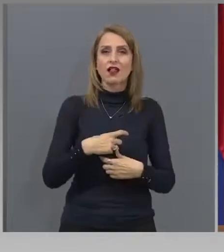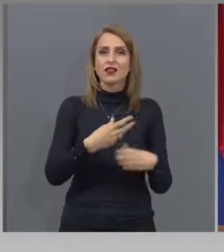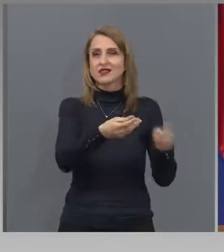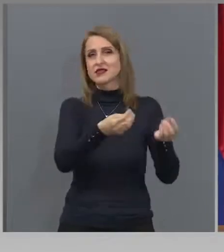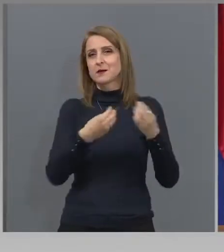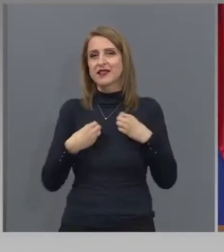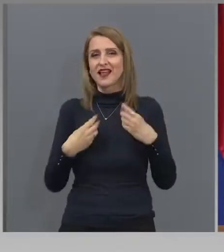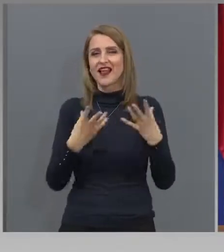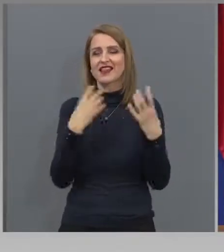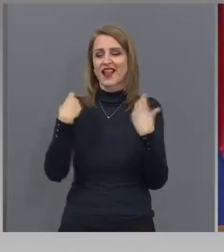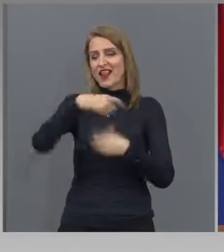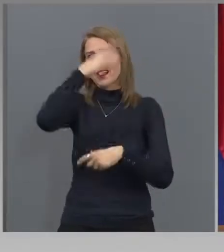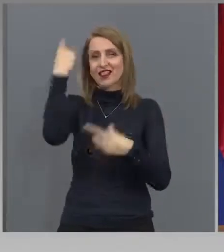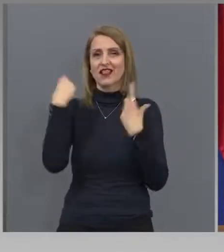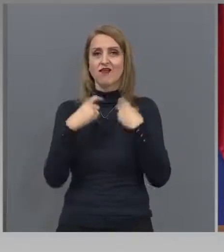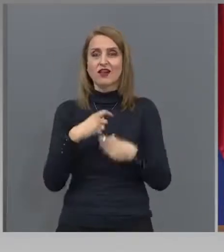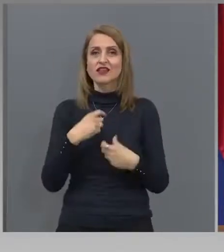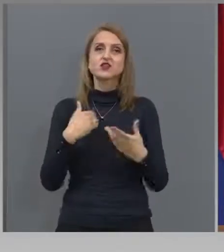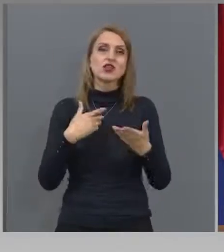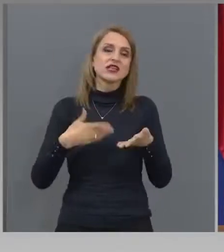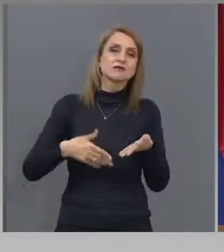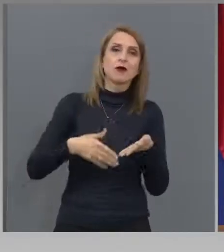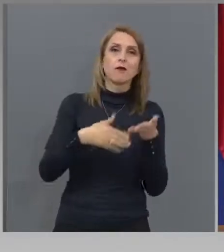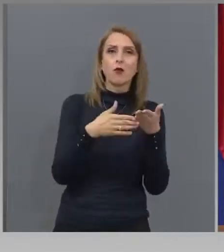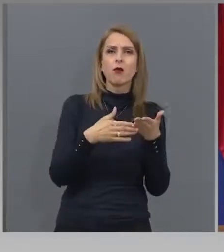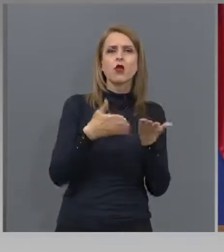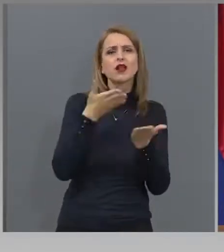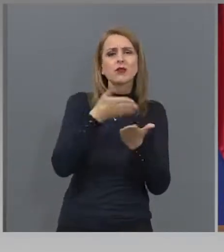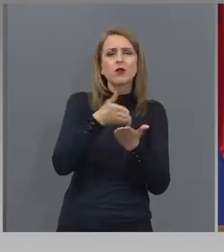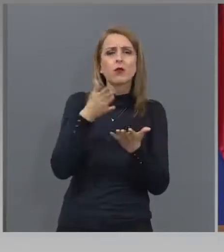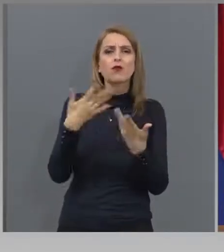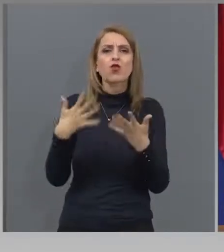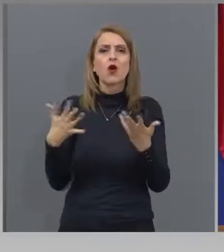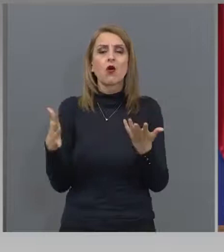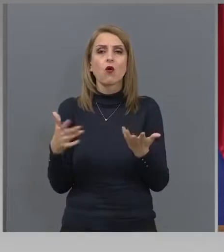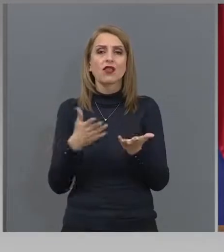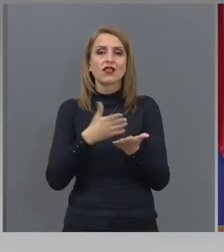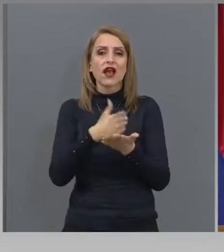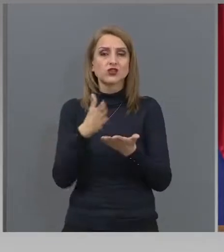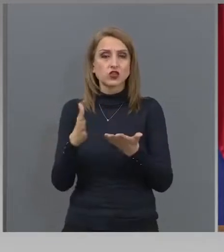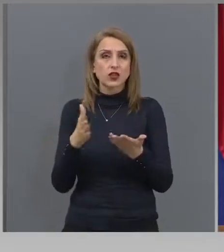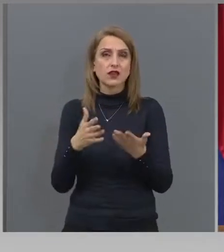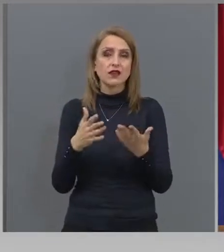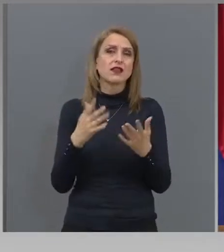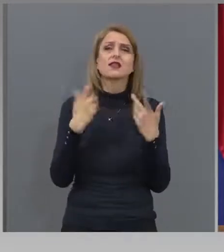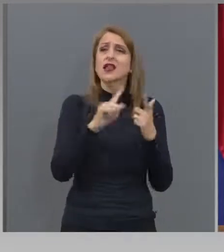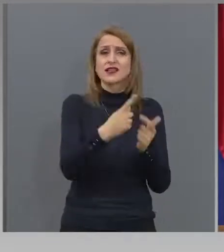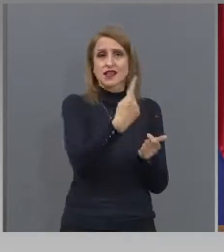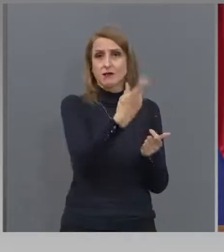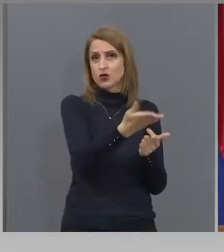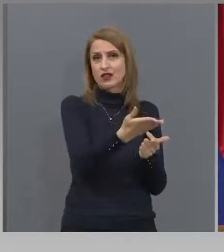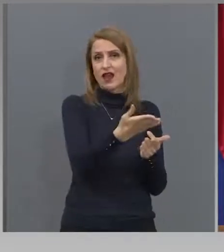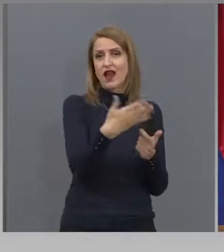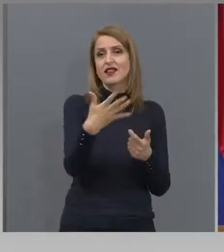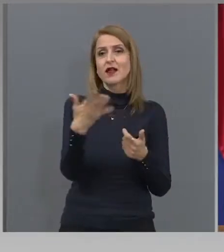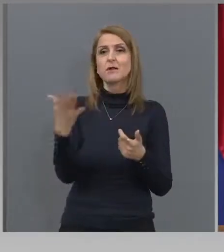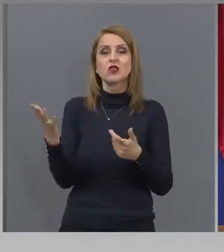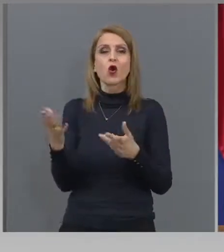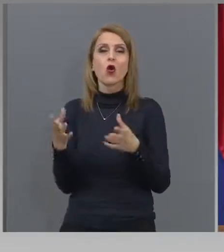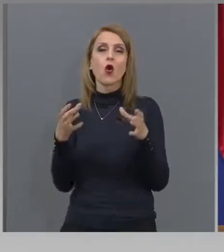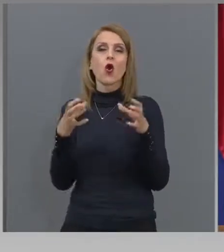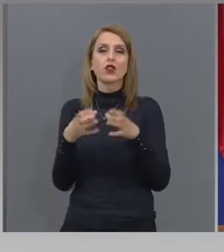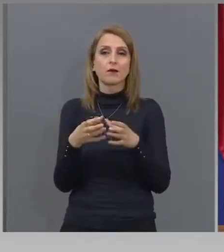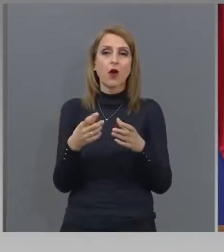врата, за това, че сме помогнали по един или друг начин на много отбори. Еми да закачите още едно синие,